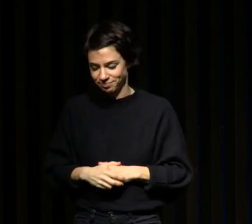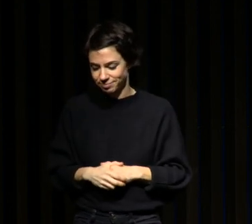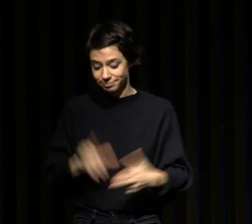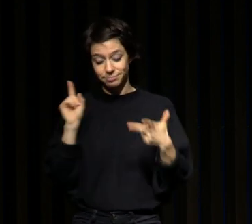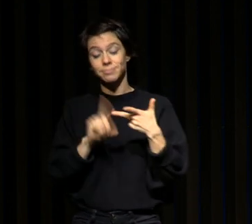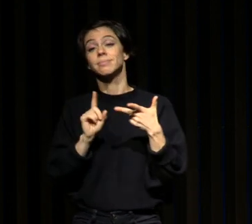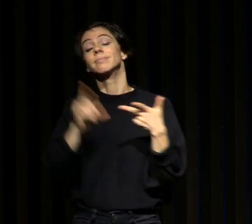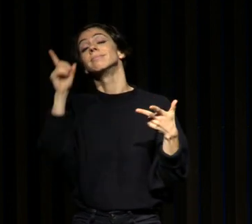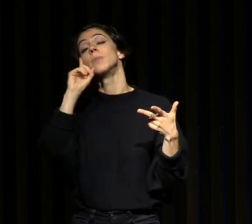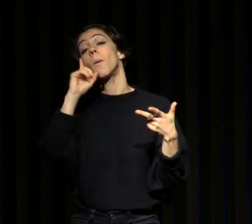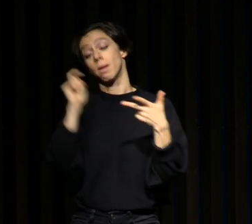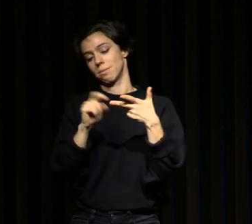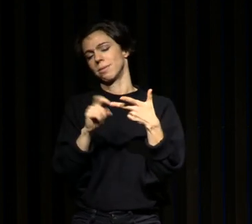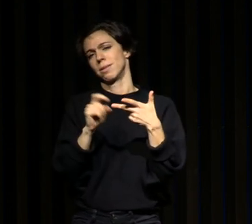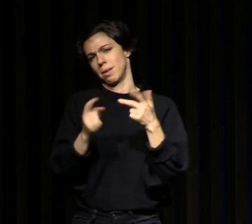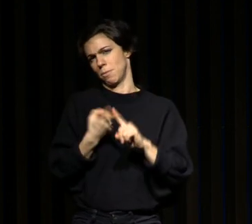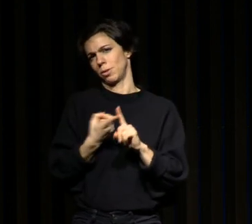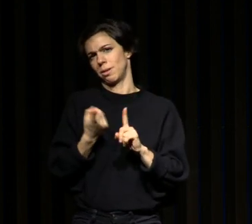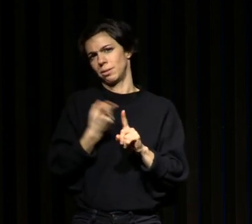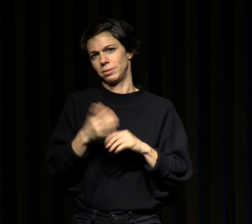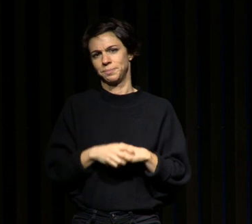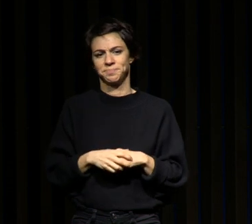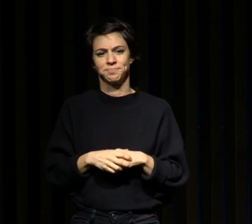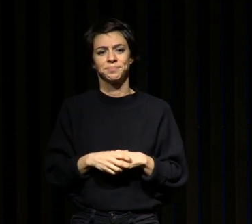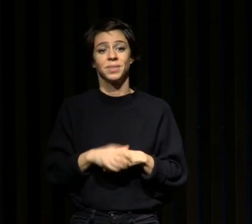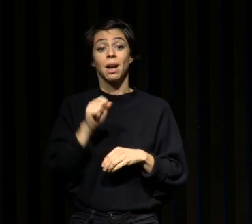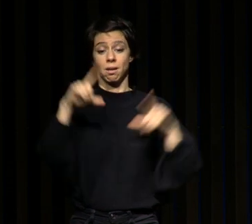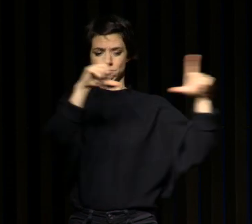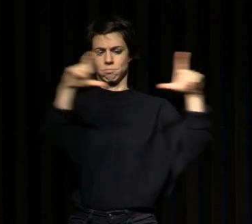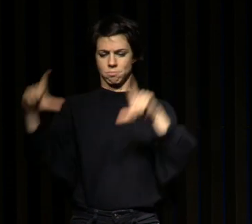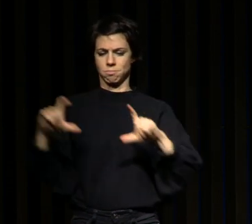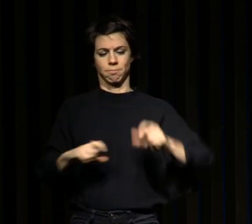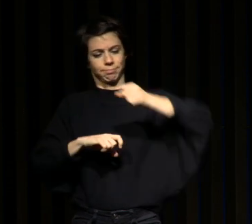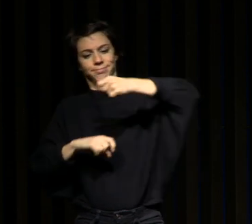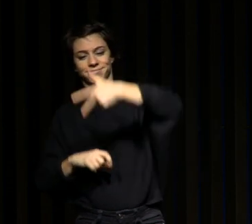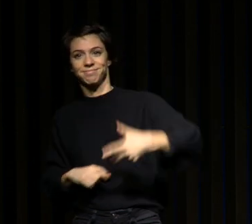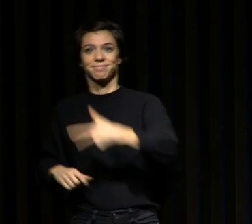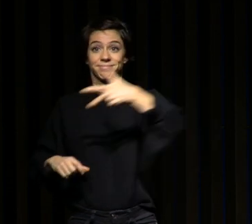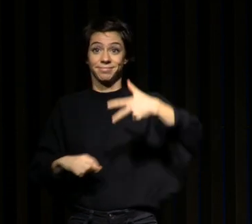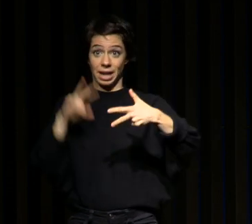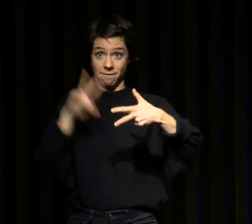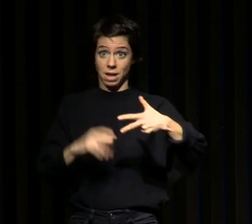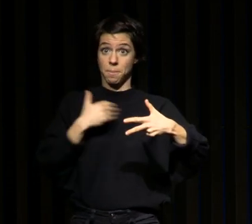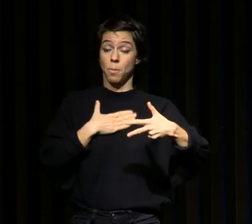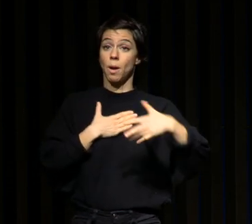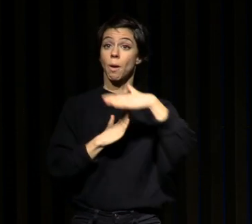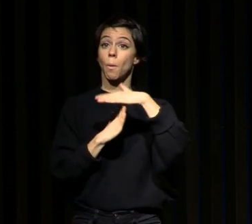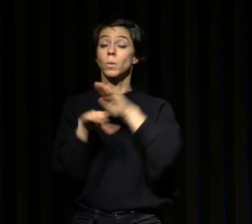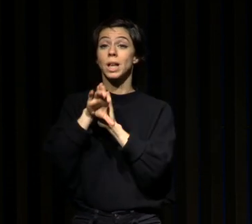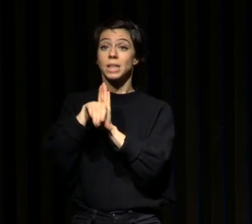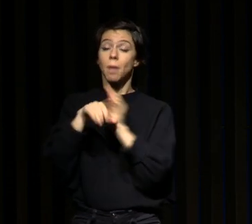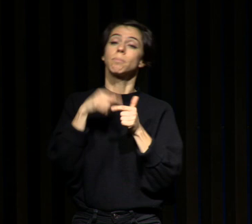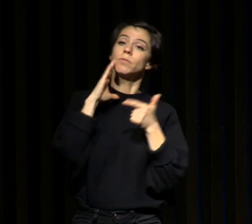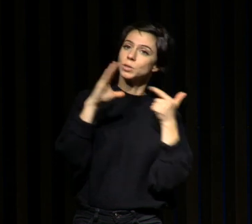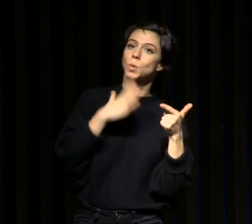est importante pourquoi elle est censée ce petit schéma là c'est un des postes les plus likés sur mon compte Instagram et